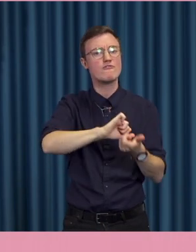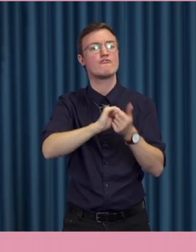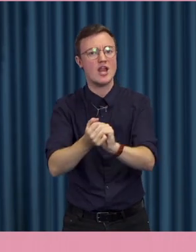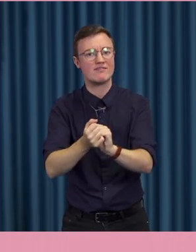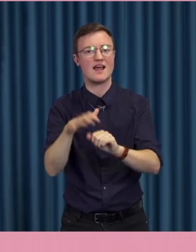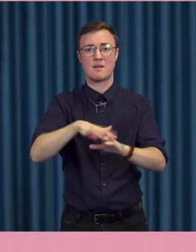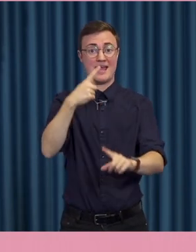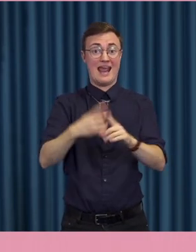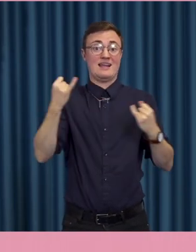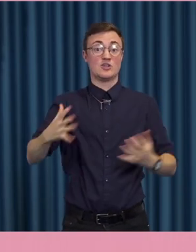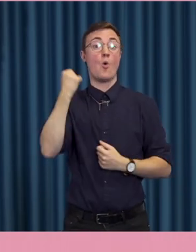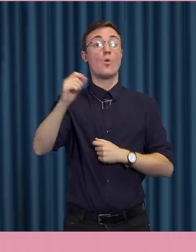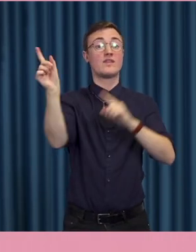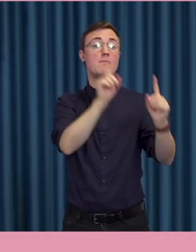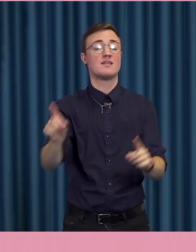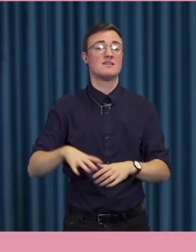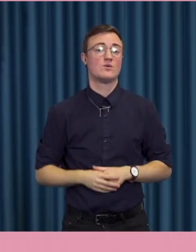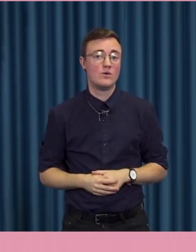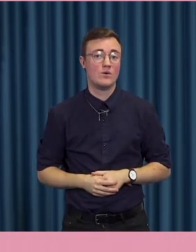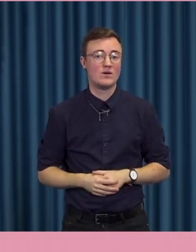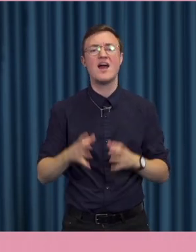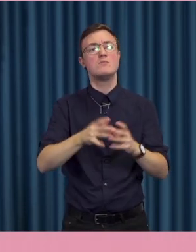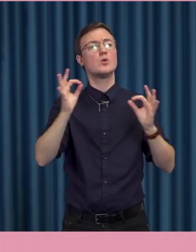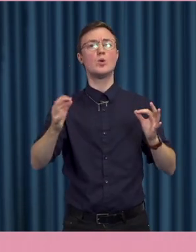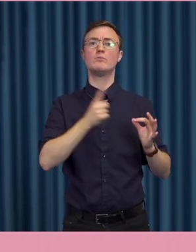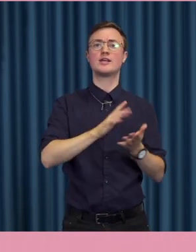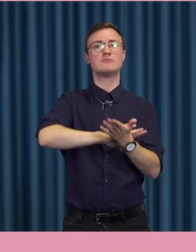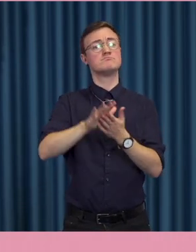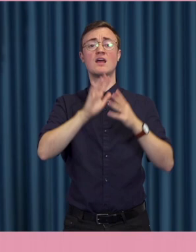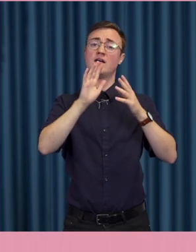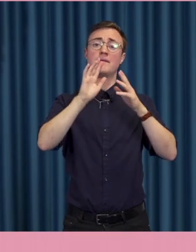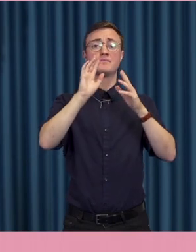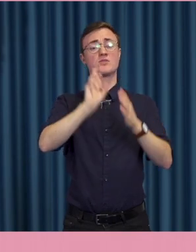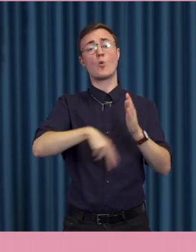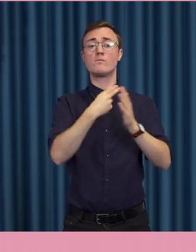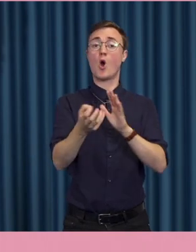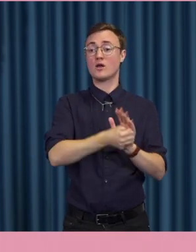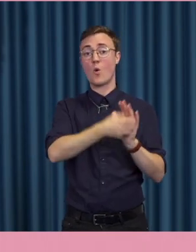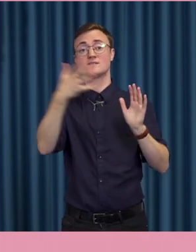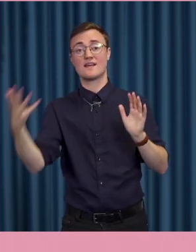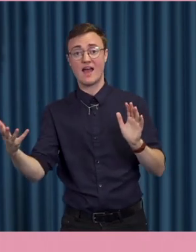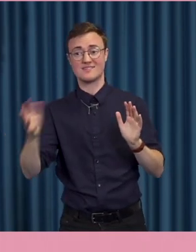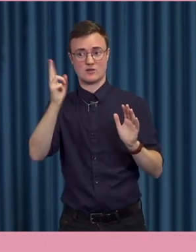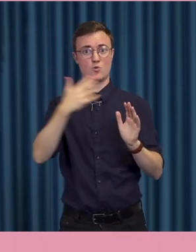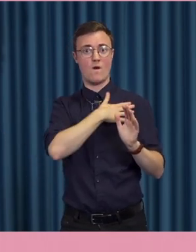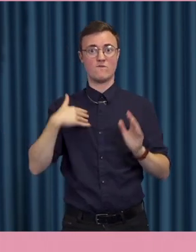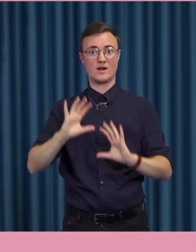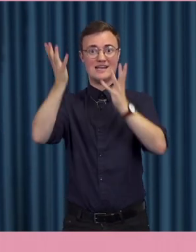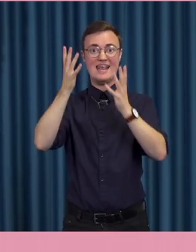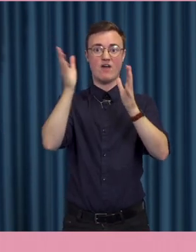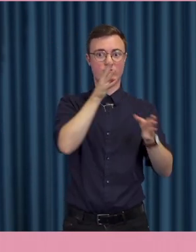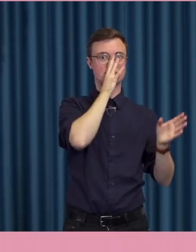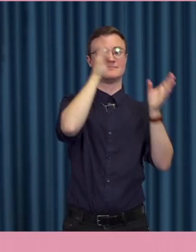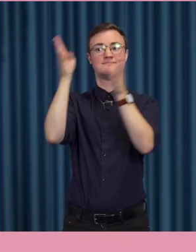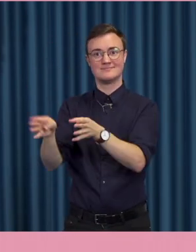blivit lättare att hota folk. Och hur mycket som bara är en naturlig konsekvens av att en allt större del av vårt liv flyttat ut på internet.